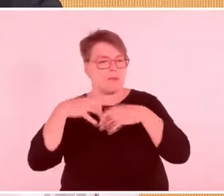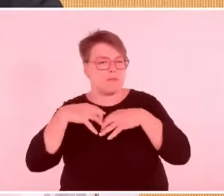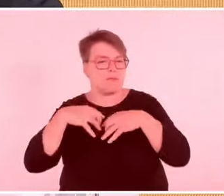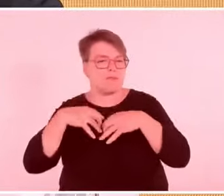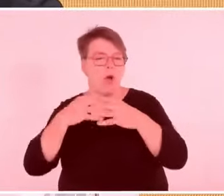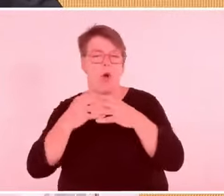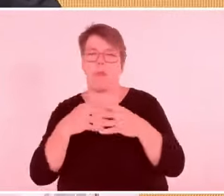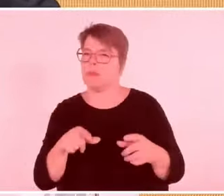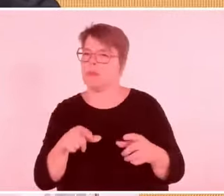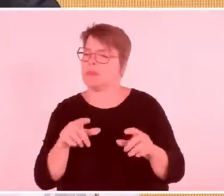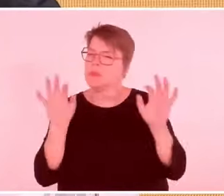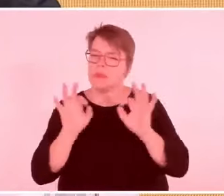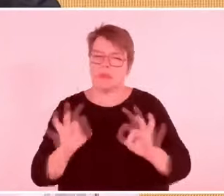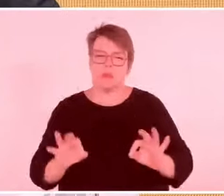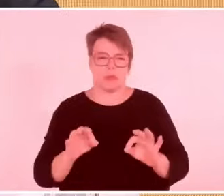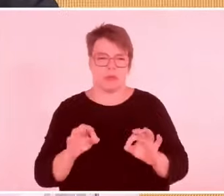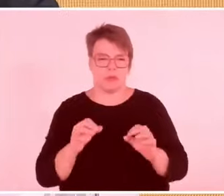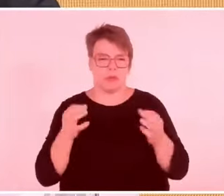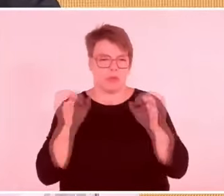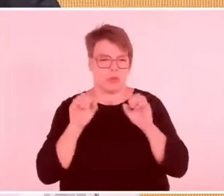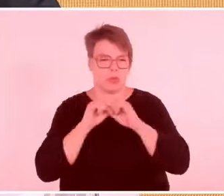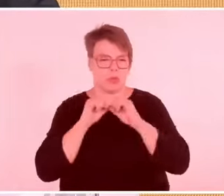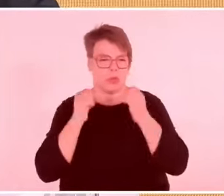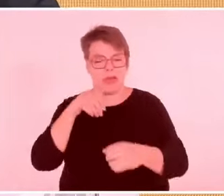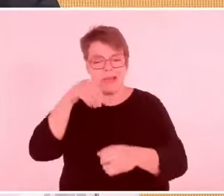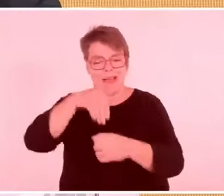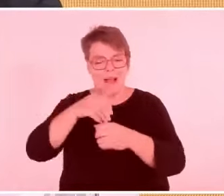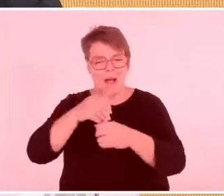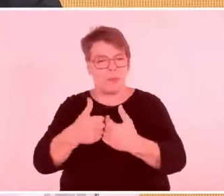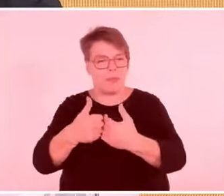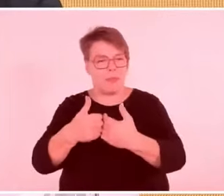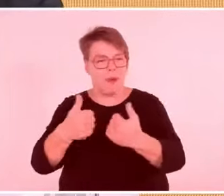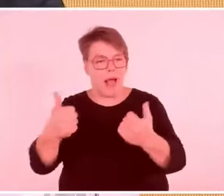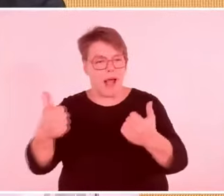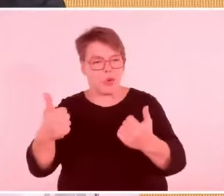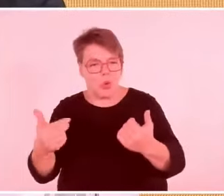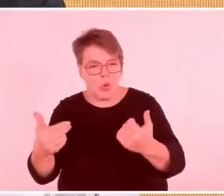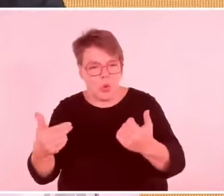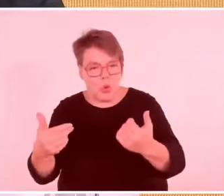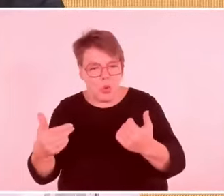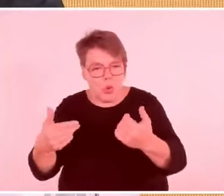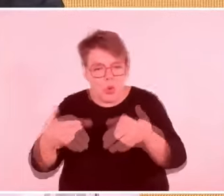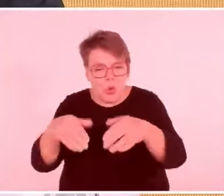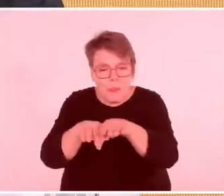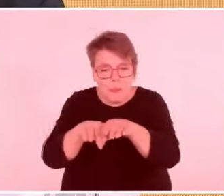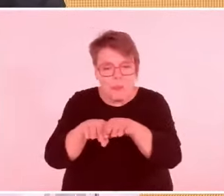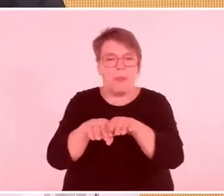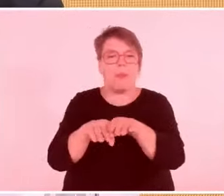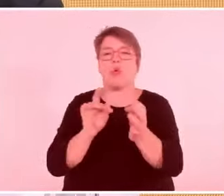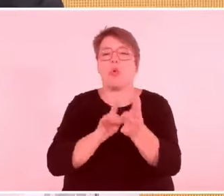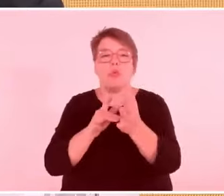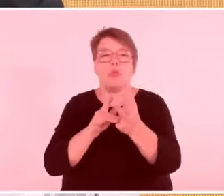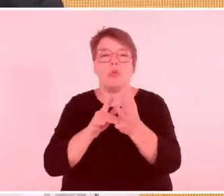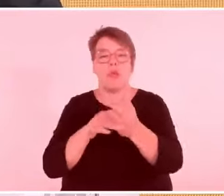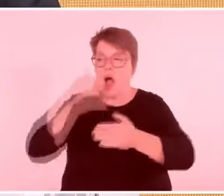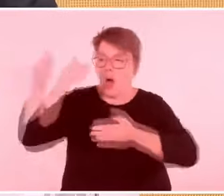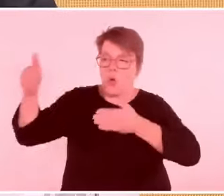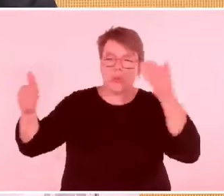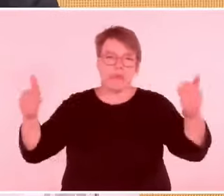des Bösen hervorbringen. Es kann in dem Nahen Osten keinen Frieden geben, ohne Lösung der Palästina-Frage.